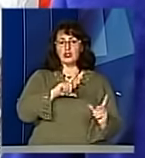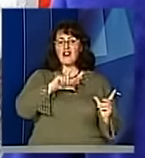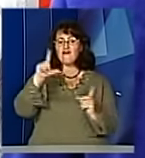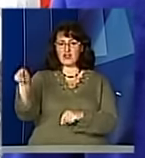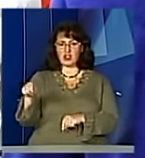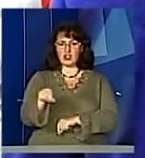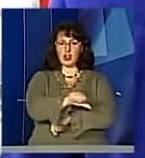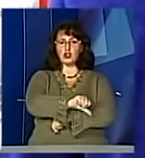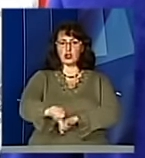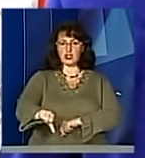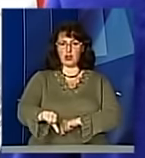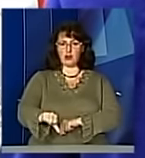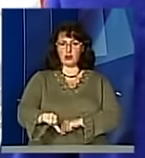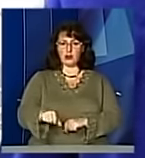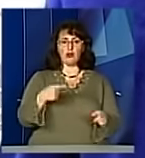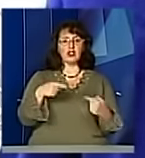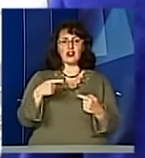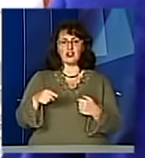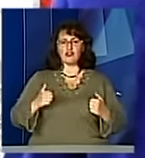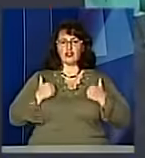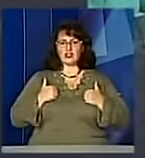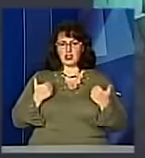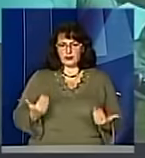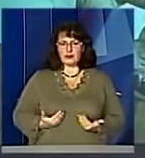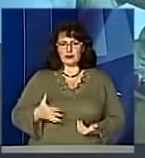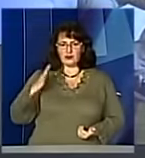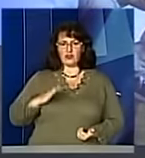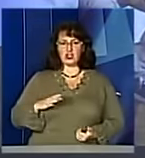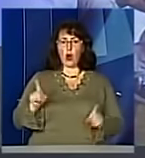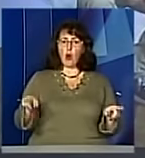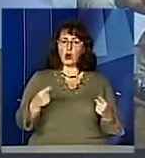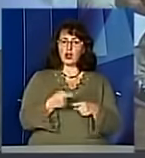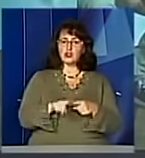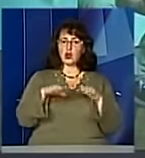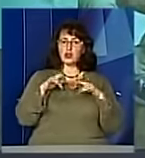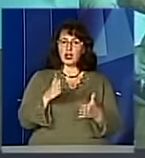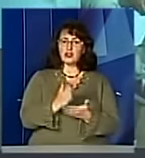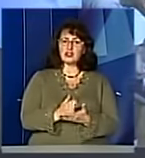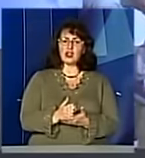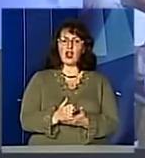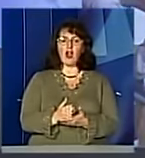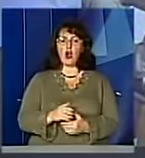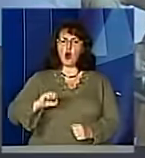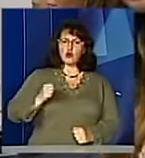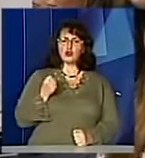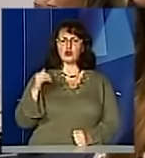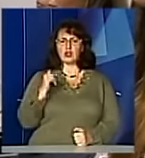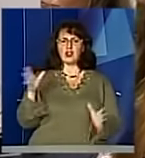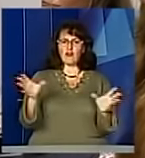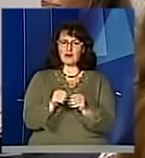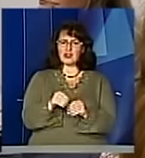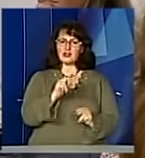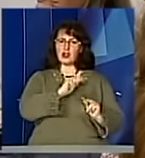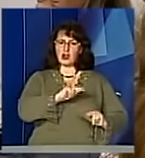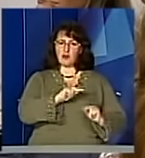за межі держави, і інші стараються виживати. Організатором заходу є добрий друг та колега по цеху, який зізнається,